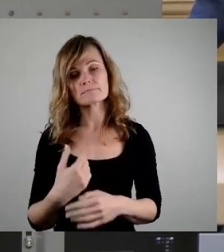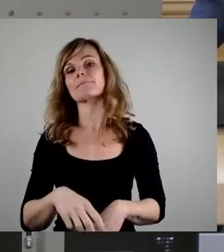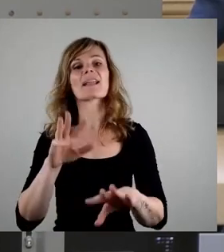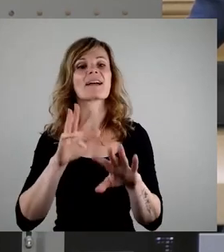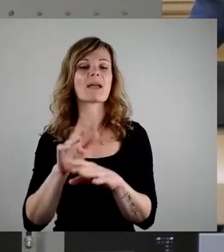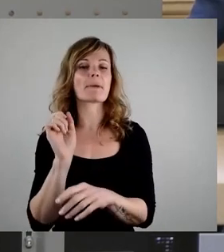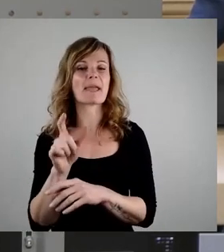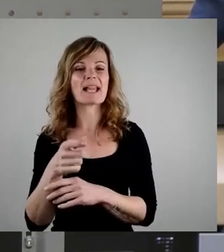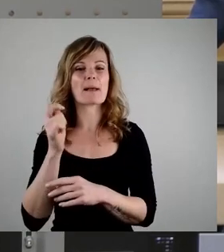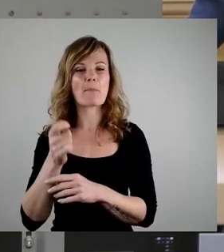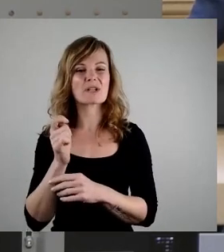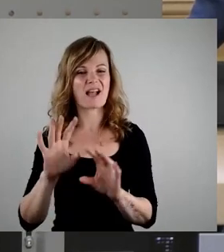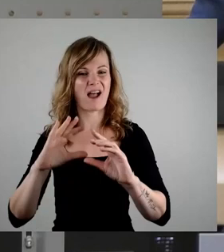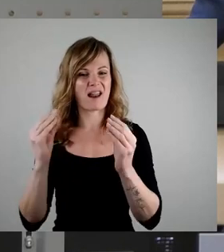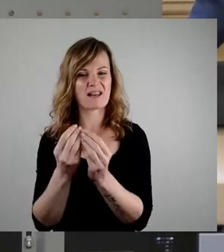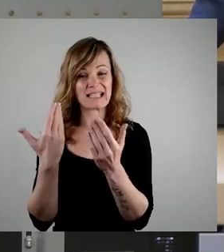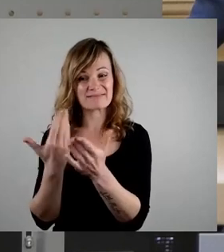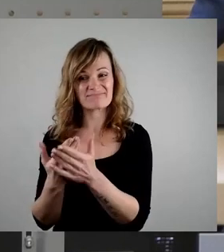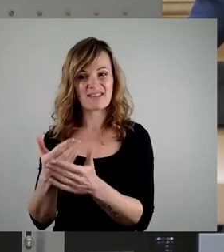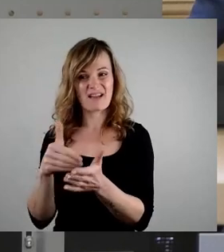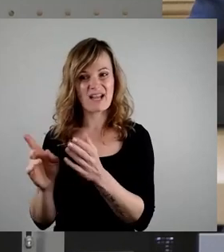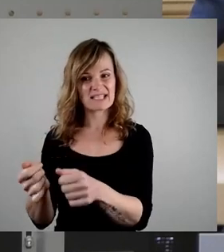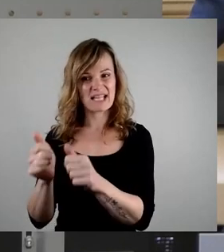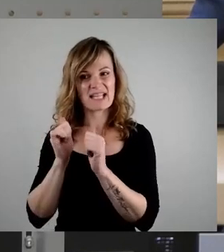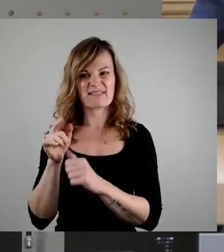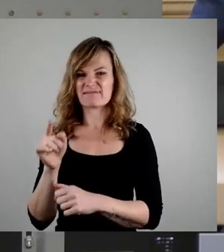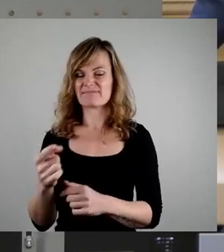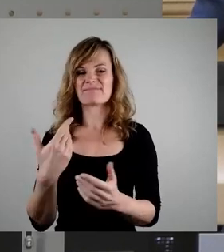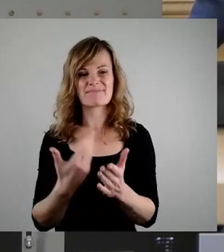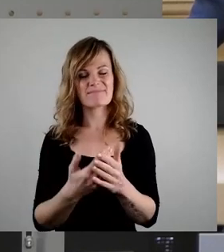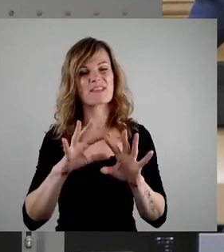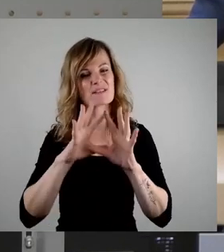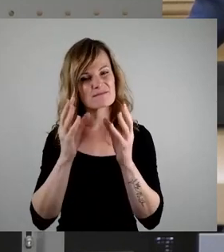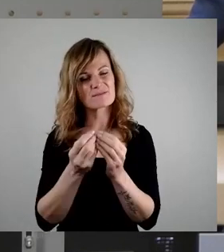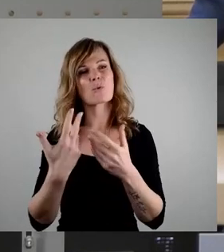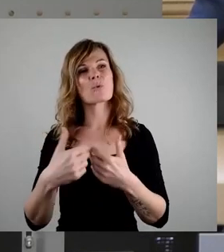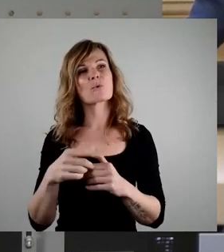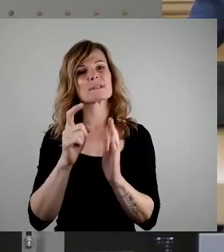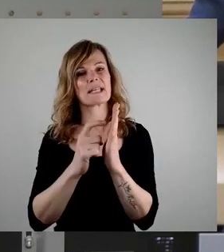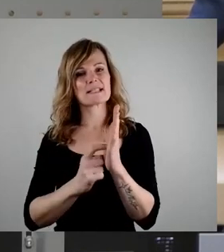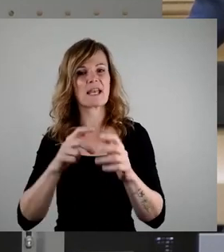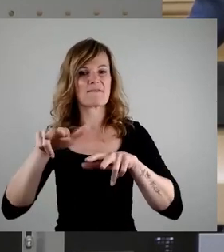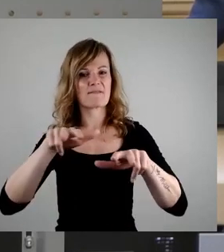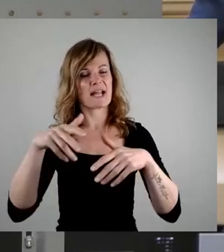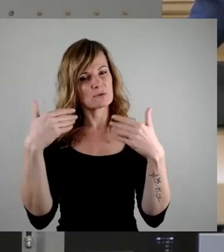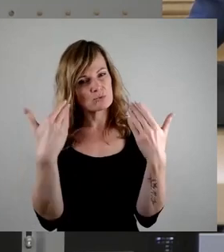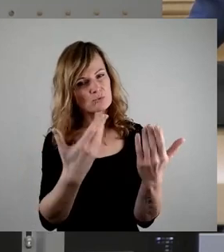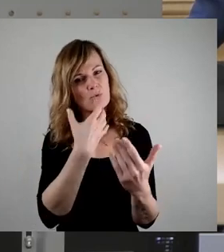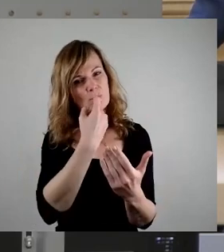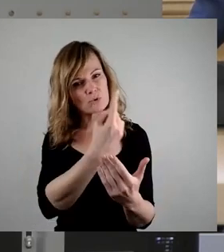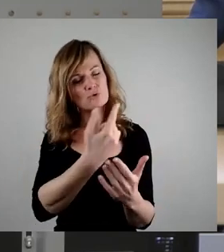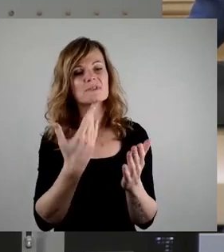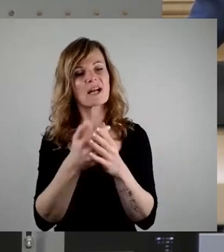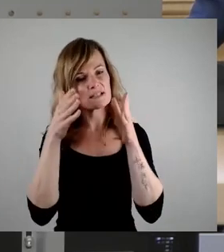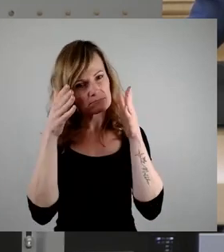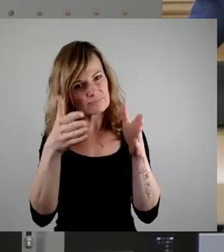weiterhelfen, sondern das ist digitale Verwaltung, wie wir es uns vorstellen. Und ich finde, darauf sollten wir uns konzentrieren.